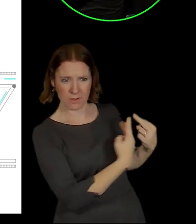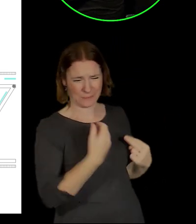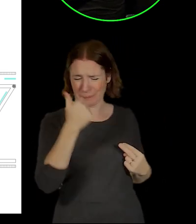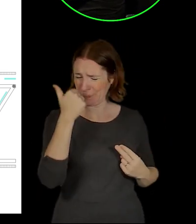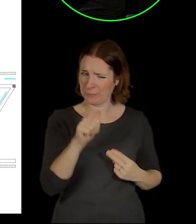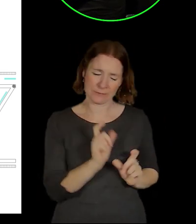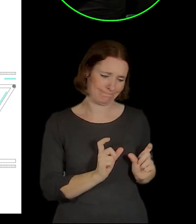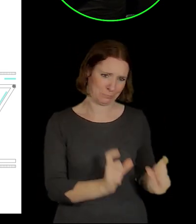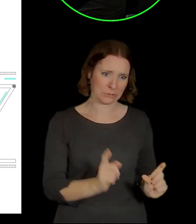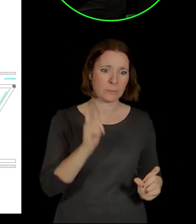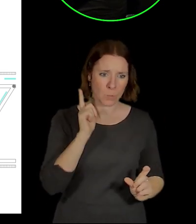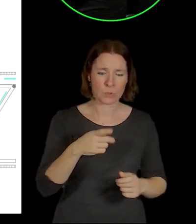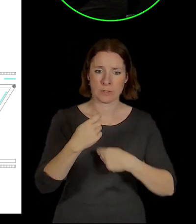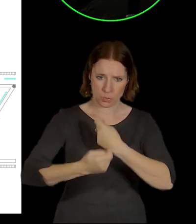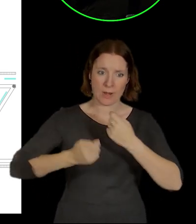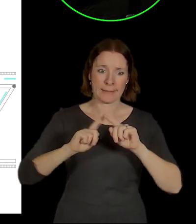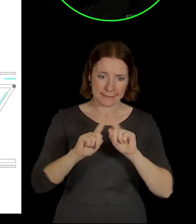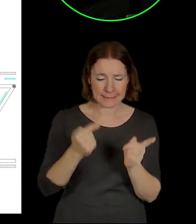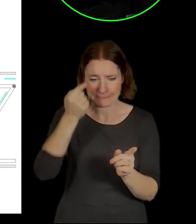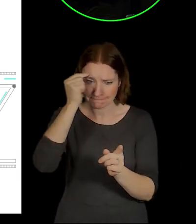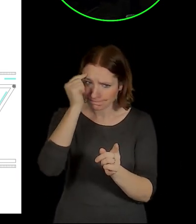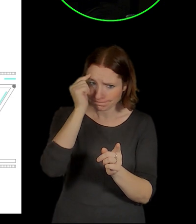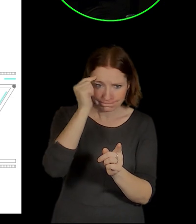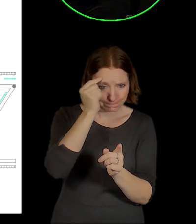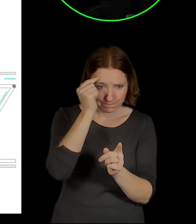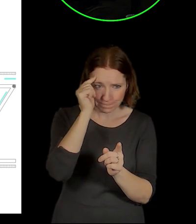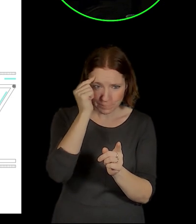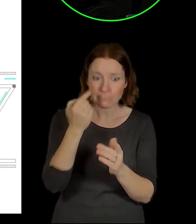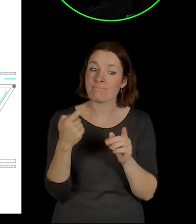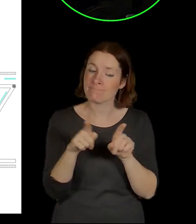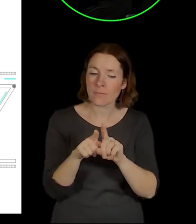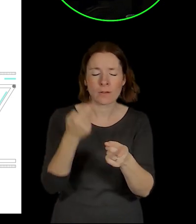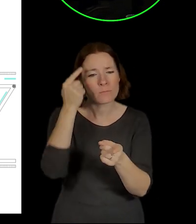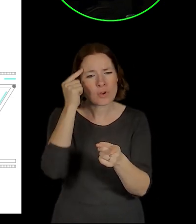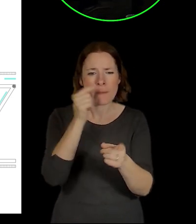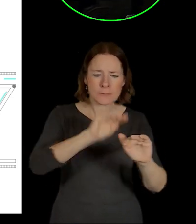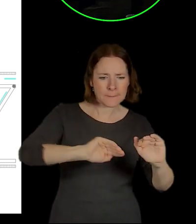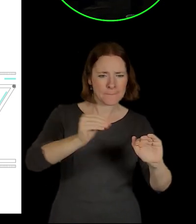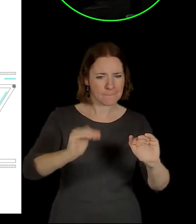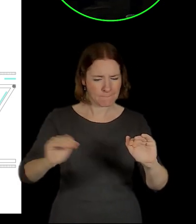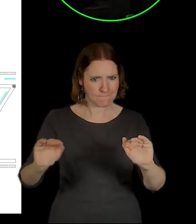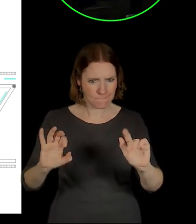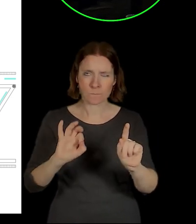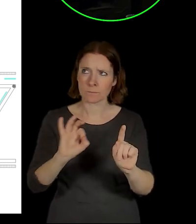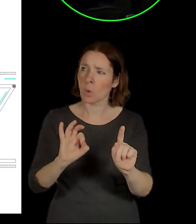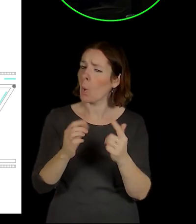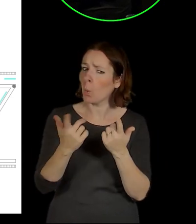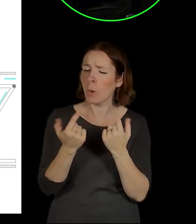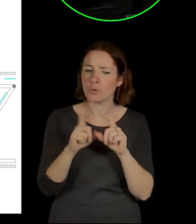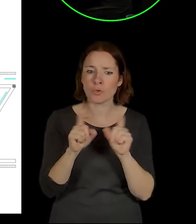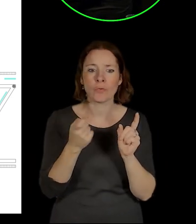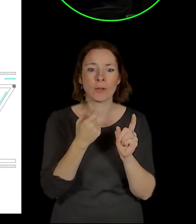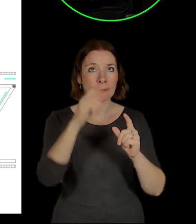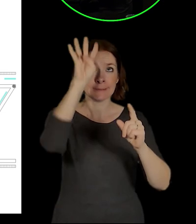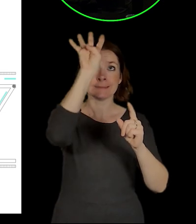sousedních budov kolem nás. Navíc jsme to řešili tak, aby ten rošt